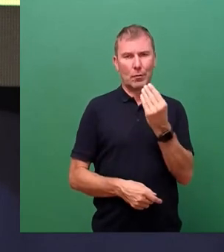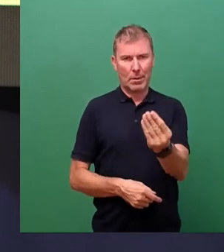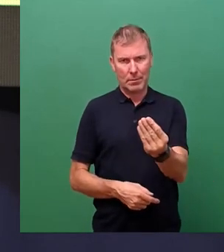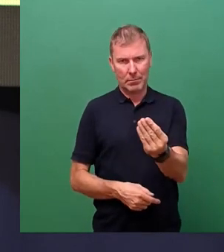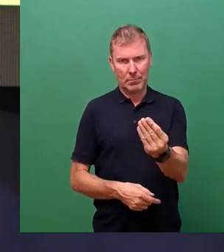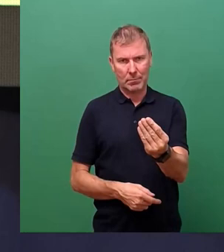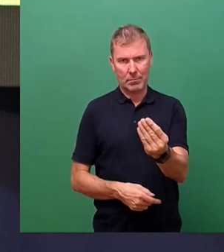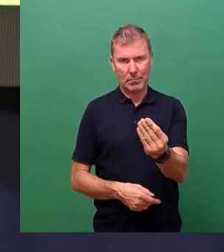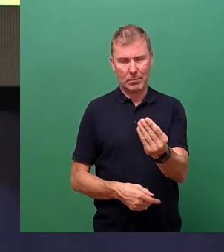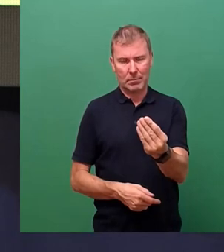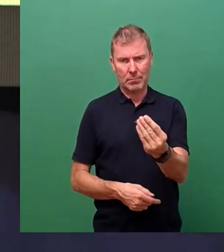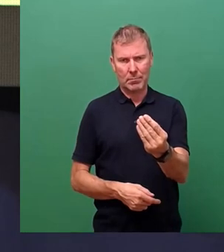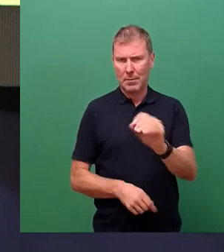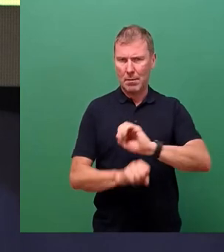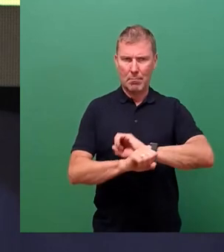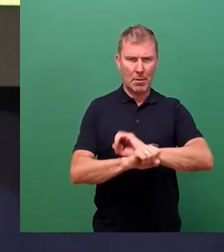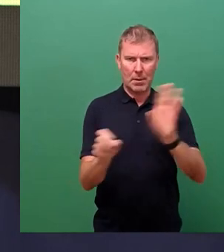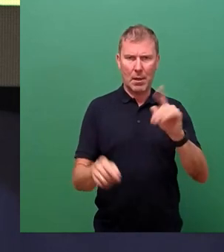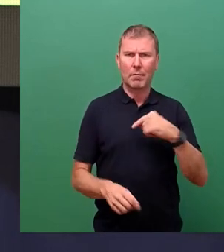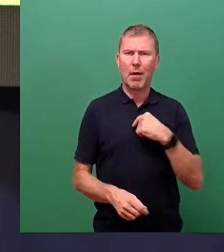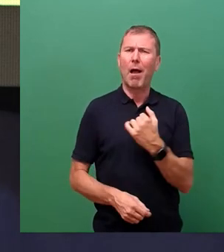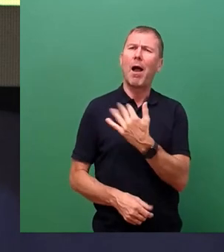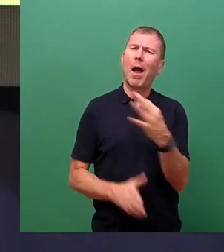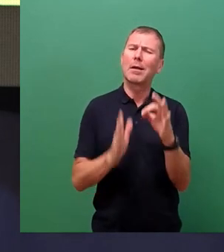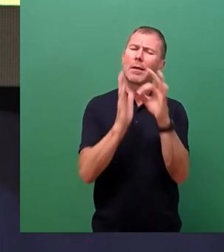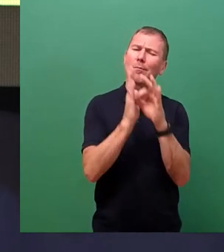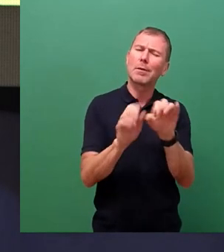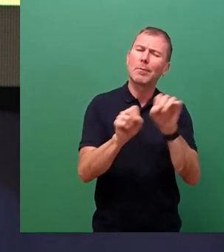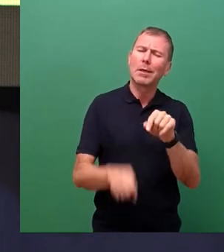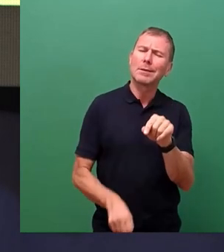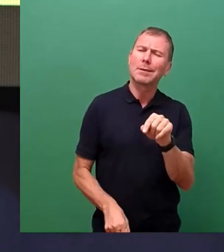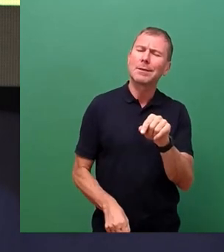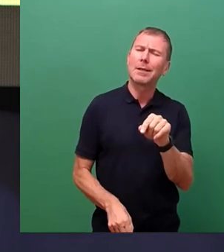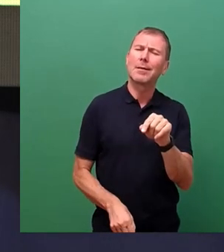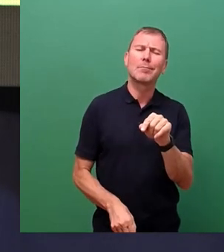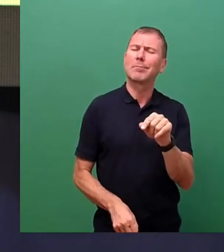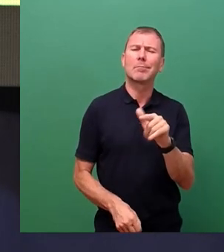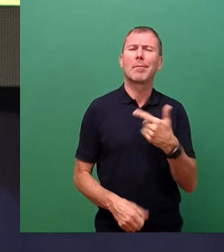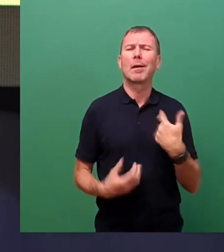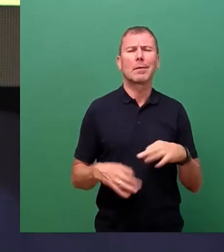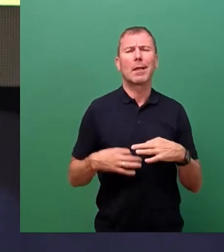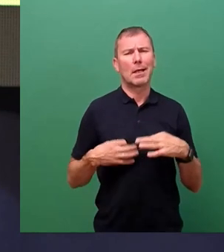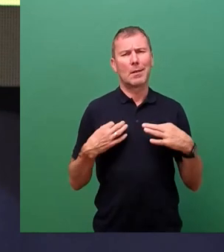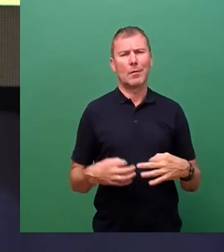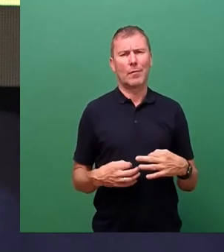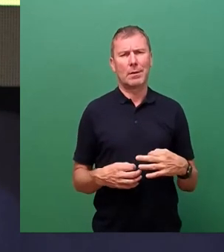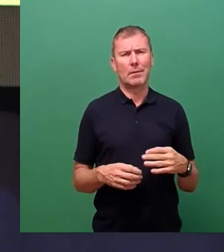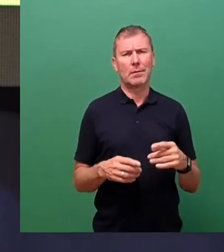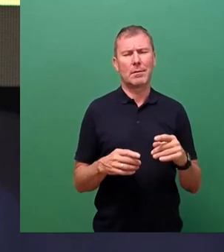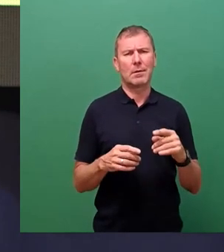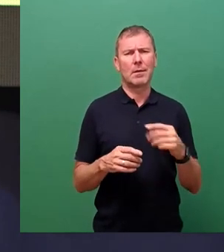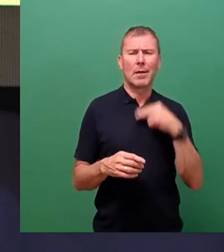Wenngleich wir einige Unzulänglichkeiten im System, im Gesamtsystem der ehrenamtlichen Tätigkeit sehen.